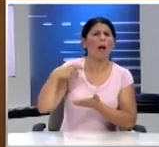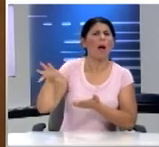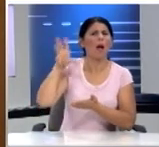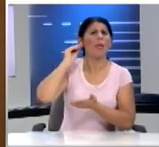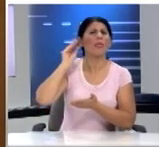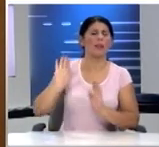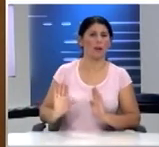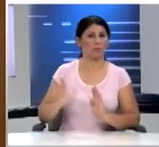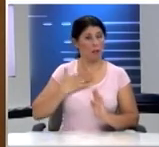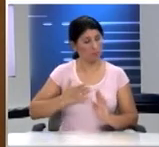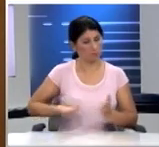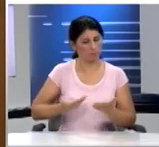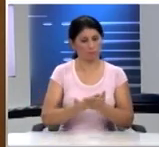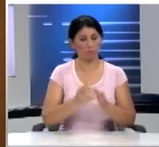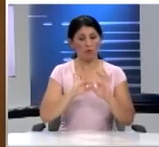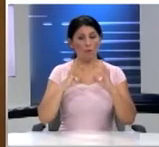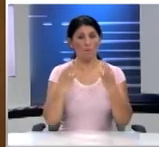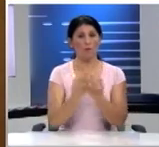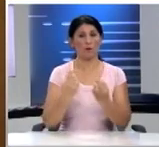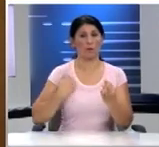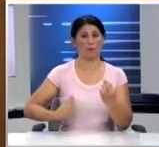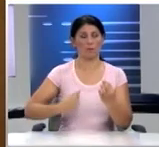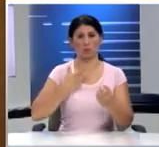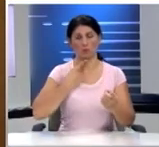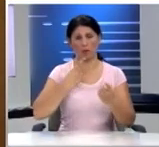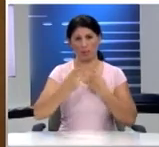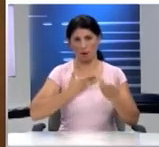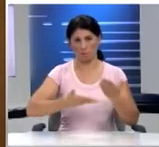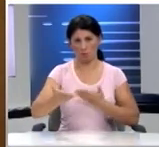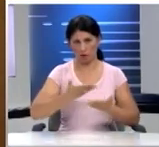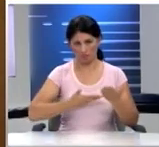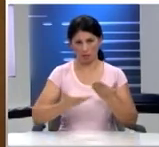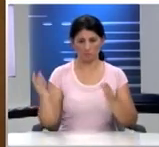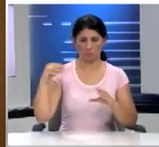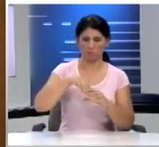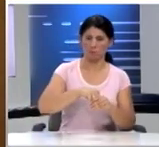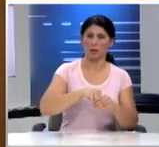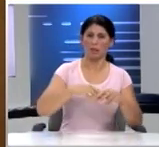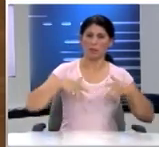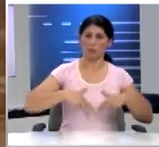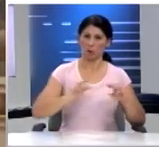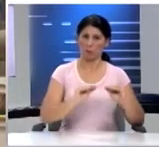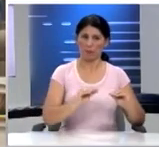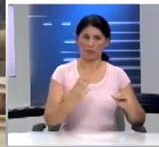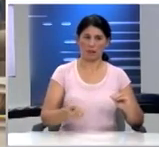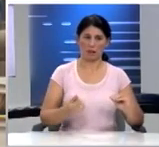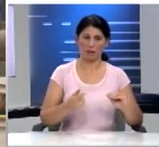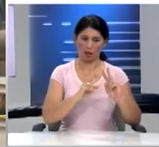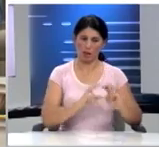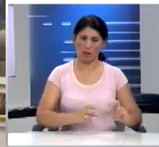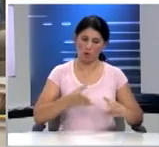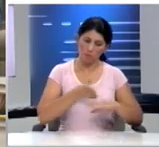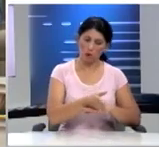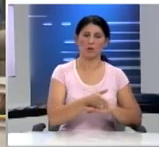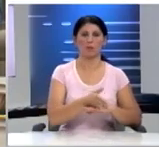εισηγούμαστε τη δημιουργία φόρουμ δημόσιας διαβούλευσης, το οποίο θα υπάγεται στο Υπουργείο Παιδείας και θα έχουν ελεγχόμενη πρόσβαση σε αυτό οι